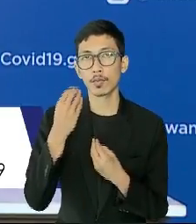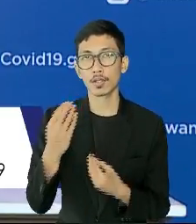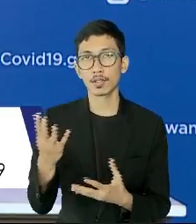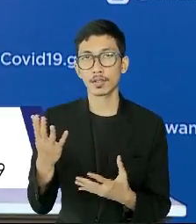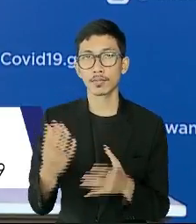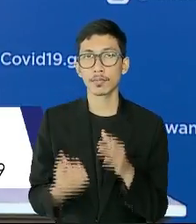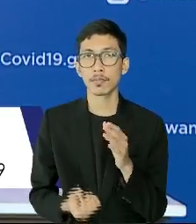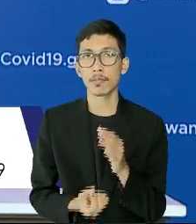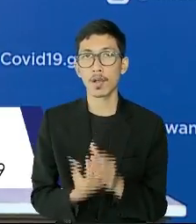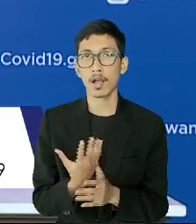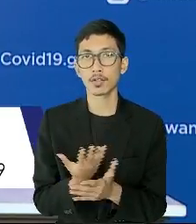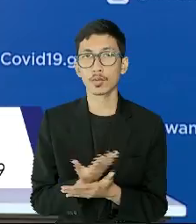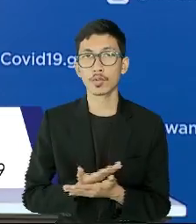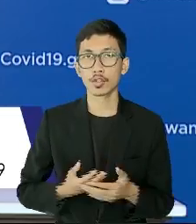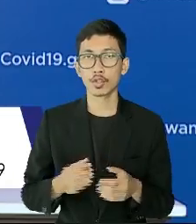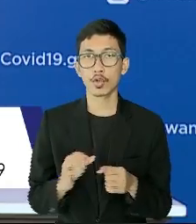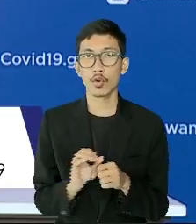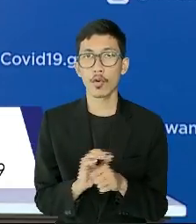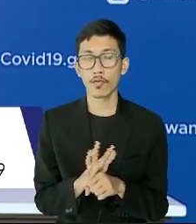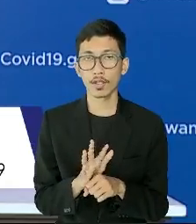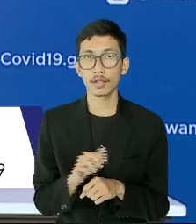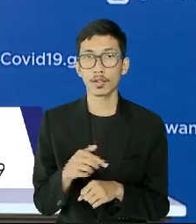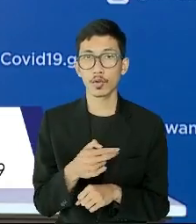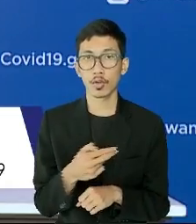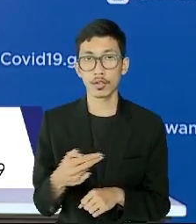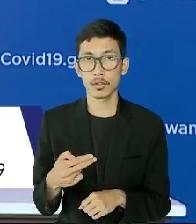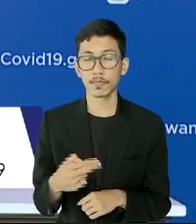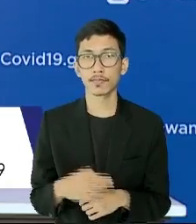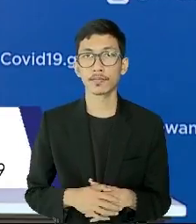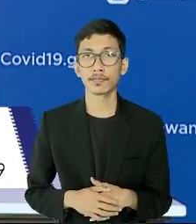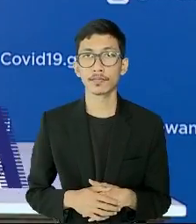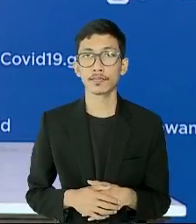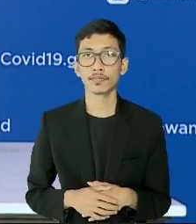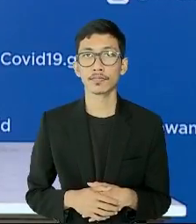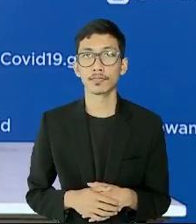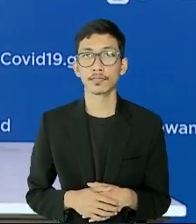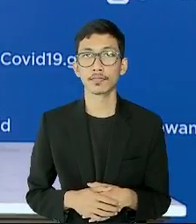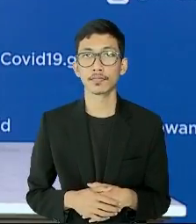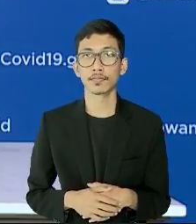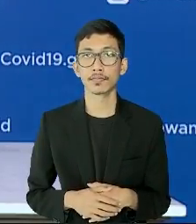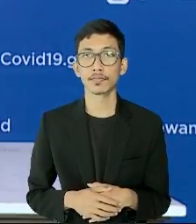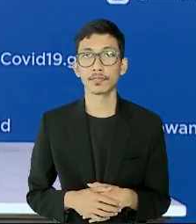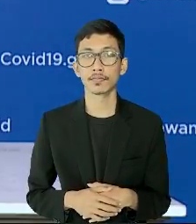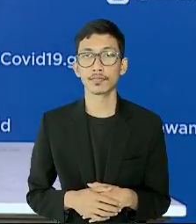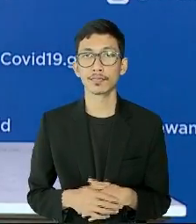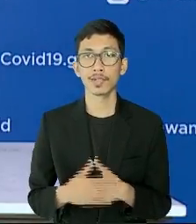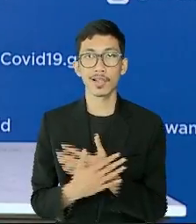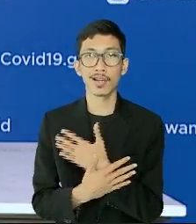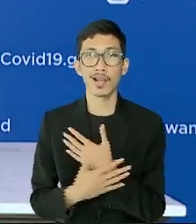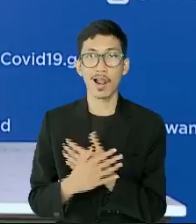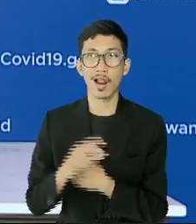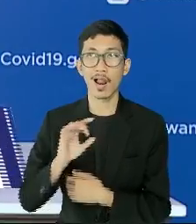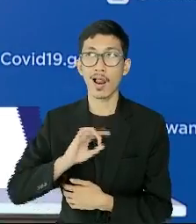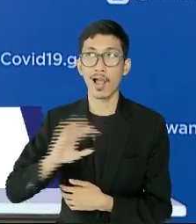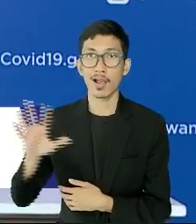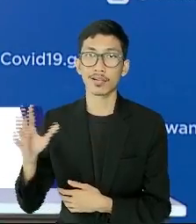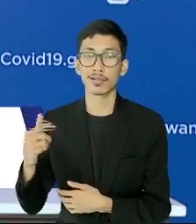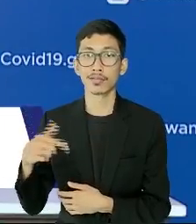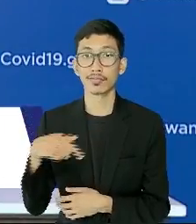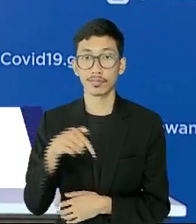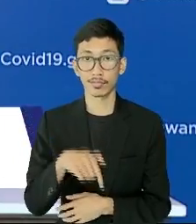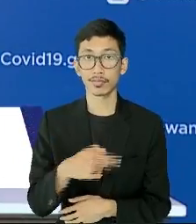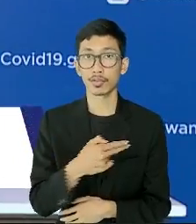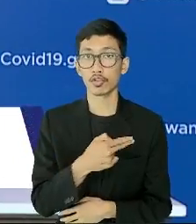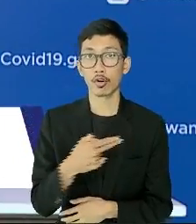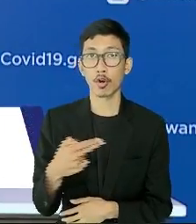perkembangan penanganan COVID-19 di Indonesia. Jika dibandingkan dengan negara lain, pola kenaikan